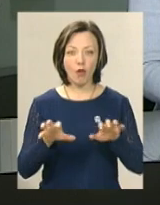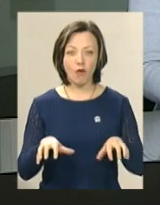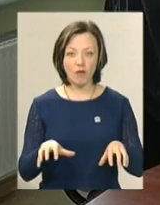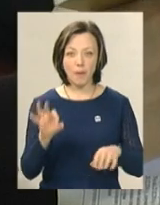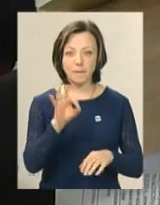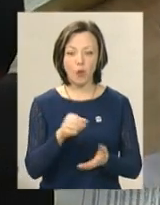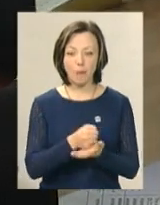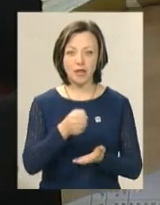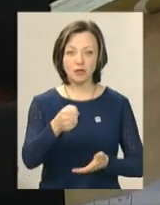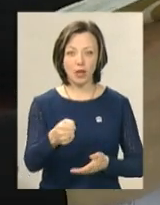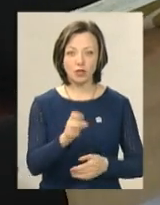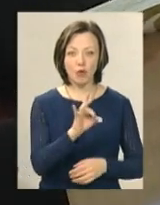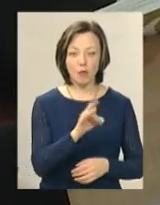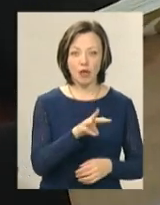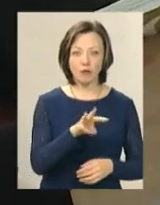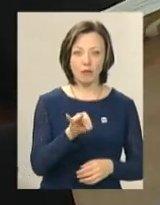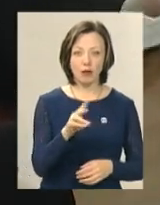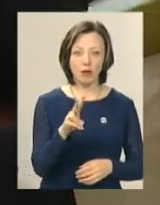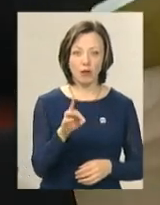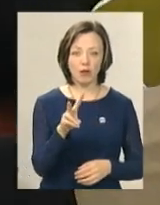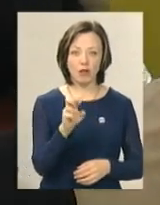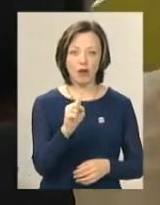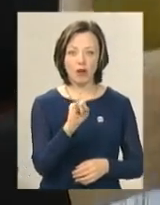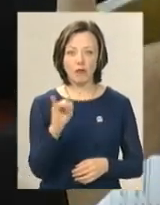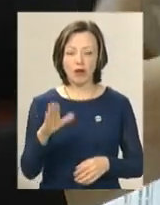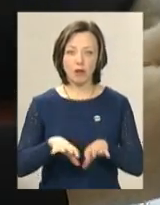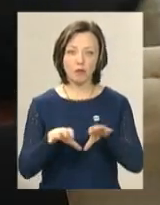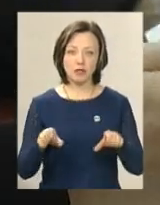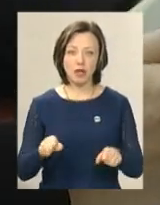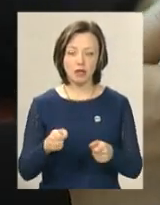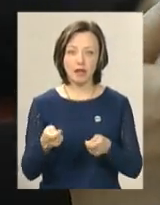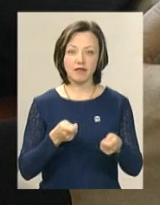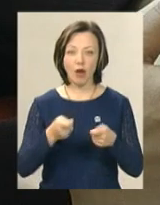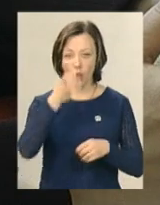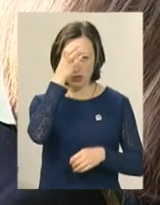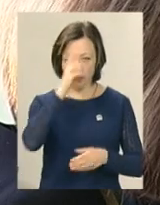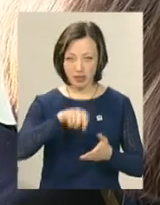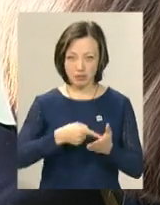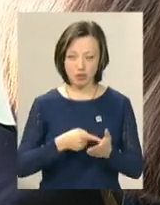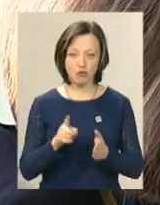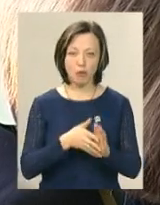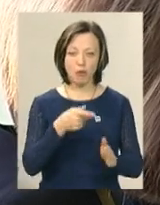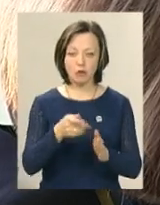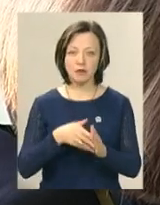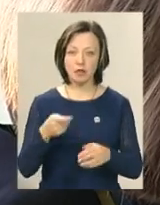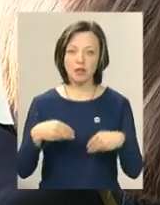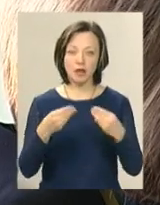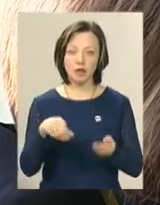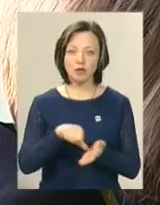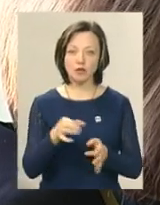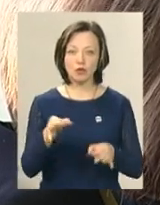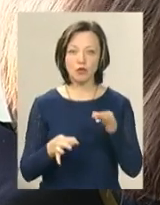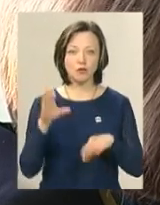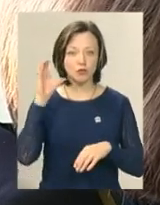голови про призначення Романа Миколаєва на посаду керівника міського департаменту освіти, аби позивачі надали учасникам